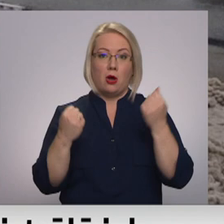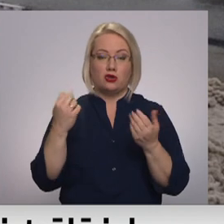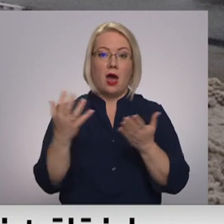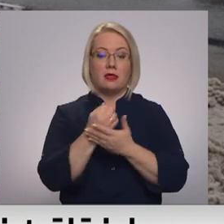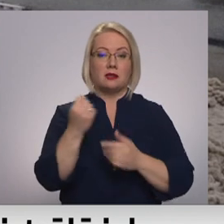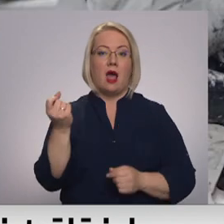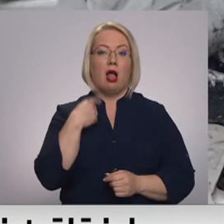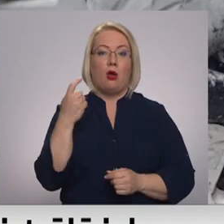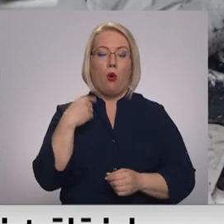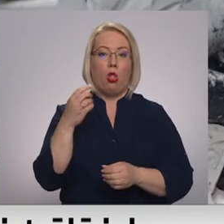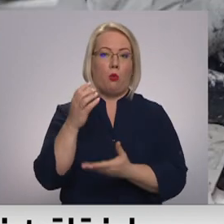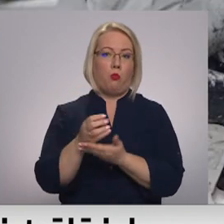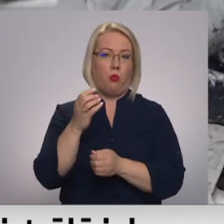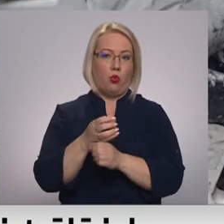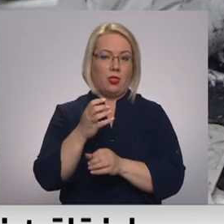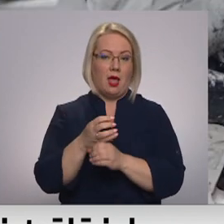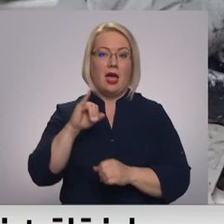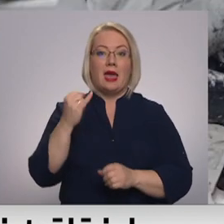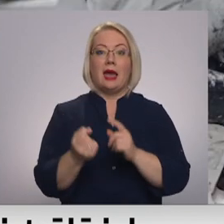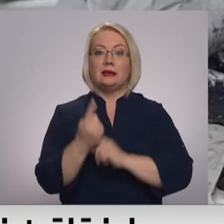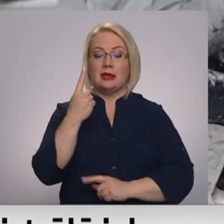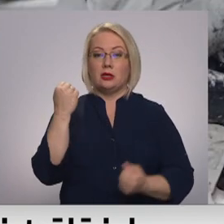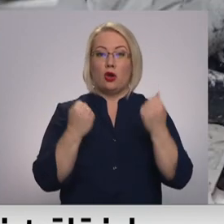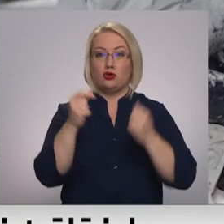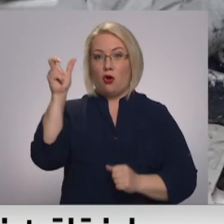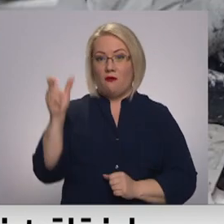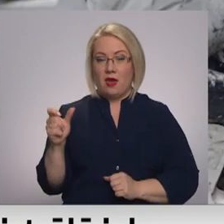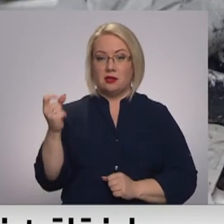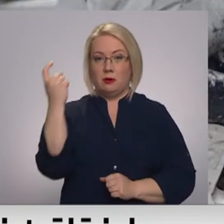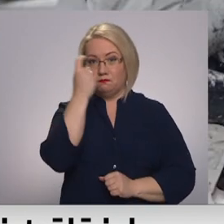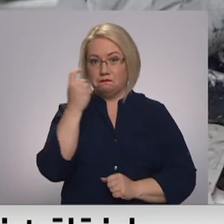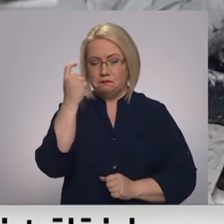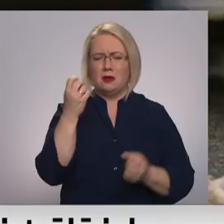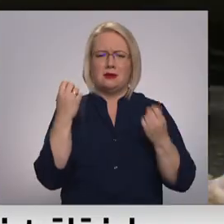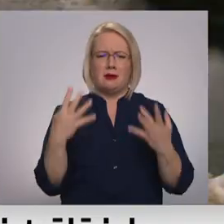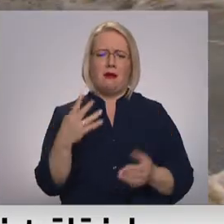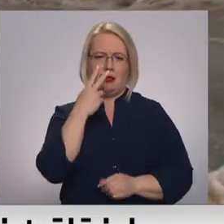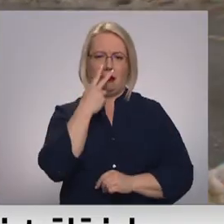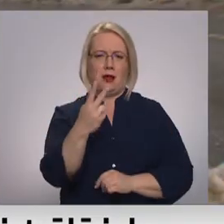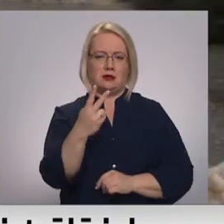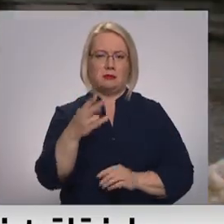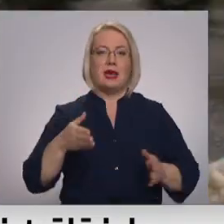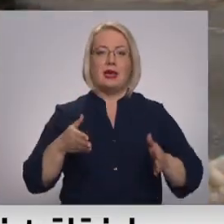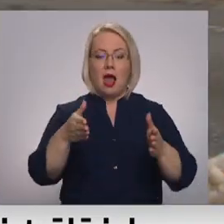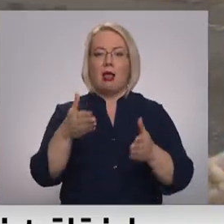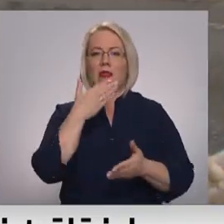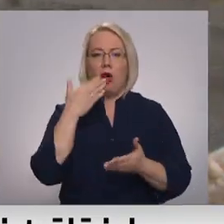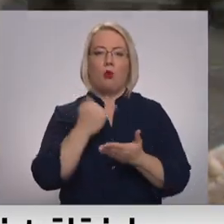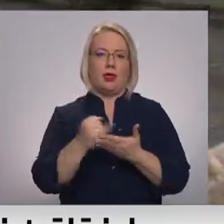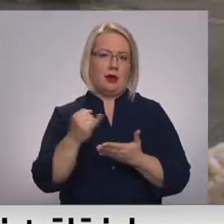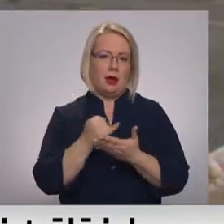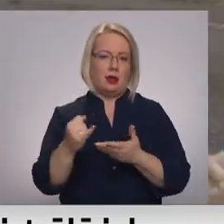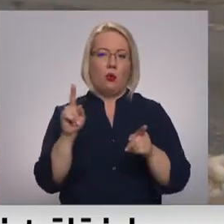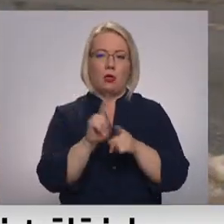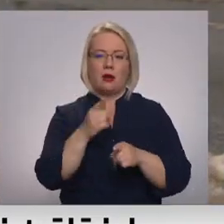alkoholu pudela. Pat, ja izrādīsies, ka šoferis lietojas alkoholu, ir skaidri redzams. Iela nav tīrīta un nav